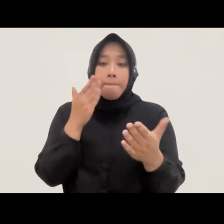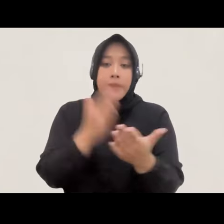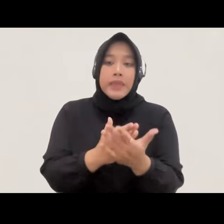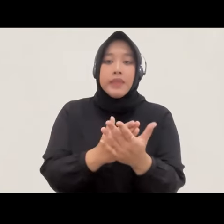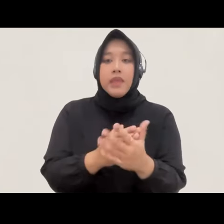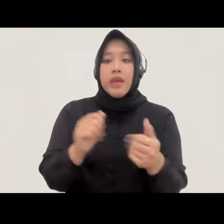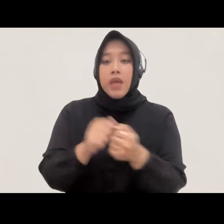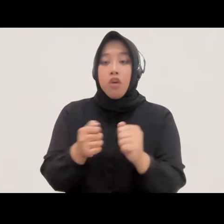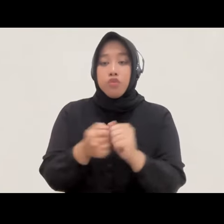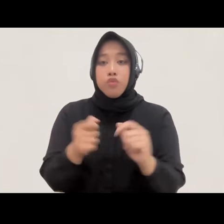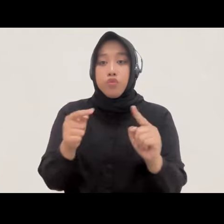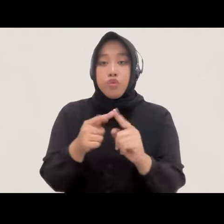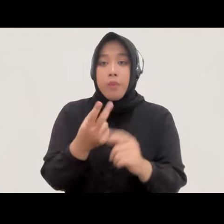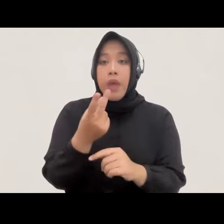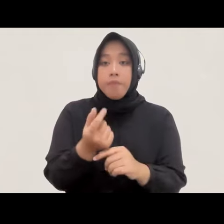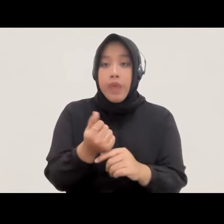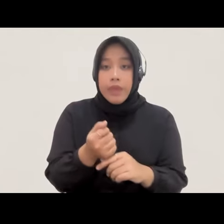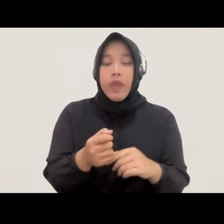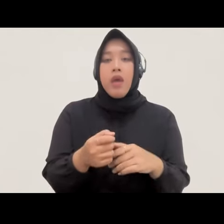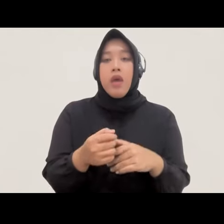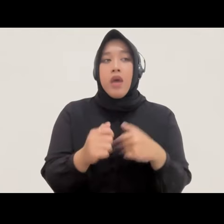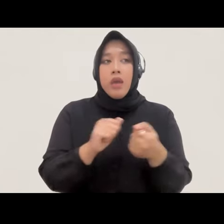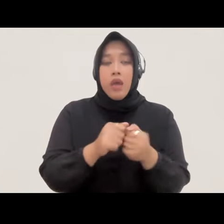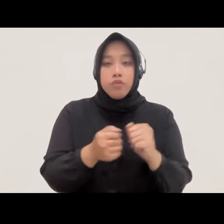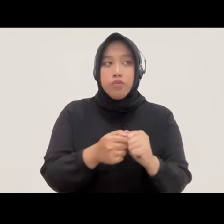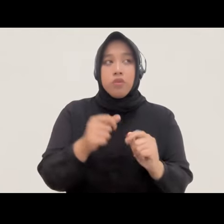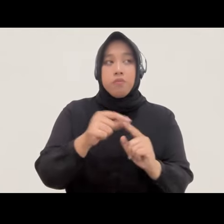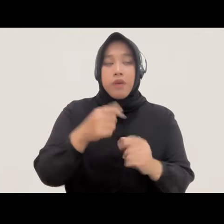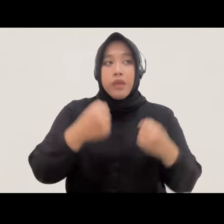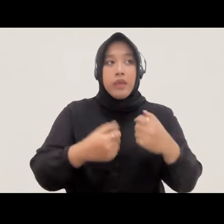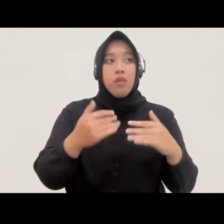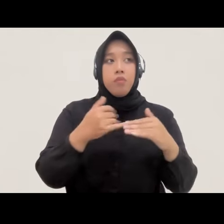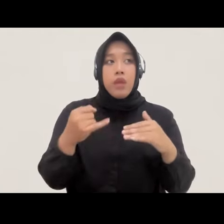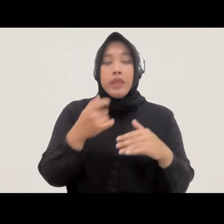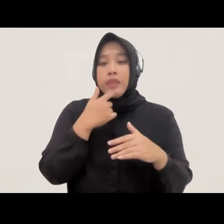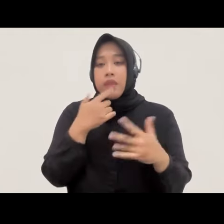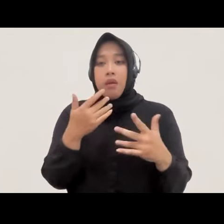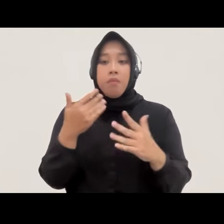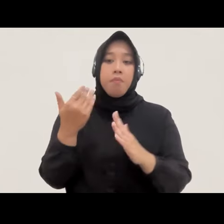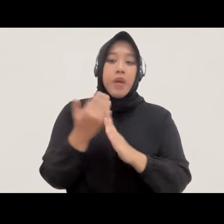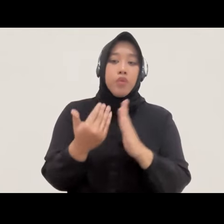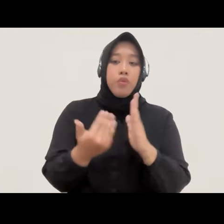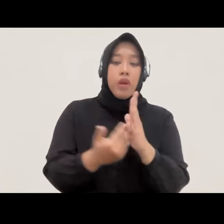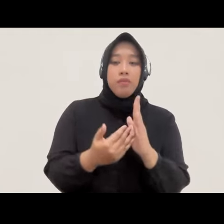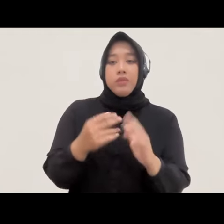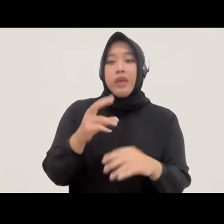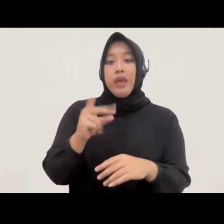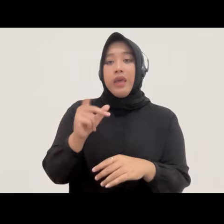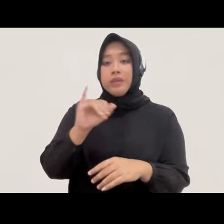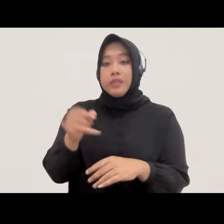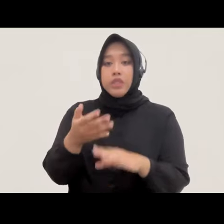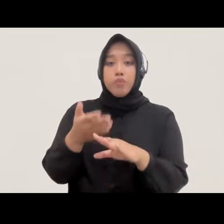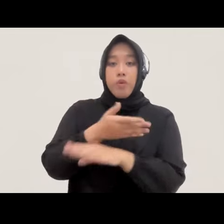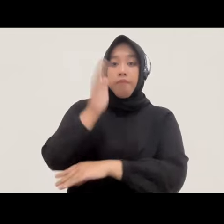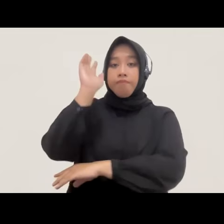beban biaya peradilan gitu ya lalu juga ada permasalahan tumpang tindih pengaturan keadilan restoratif tadi di paparan